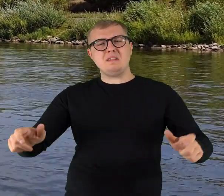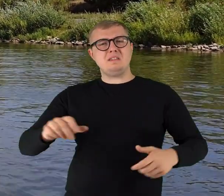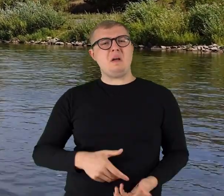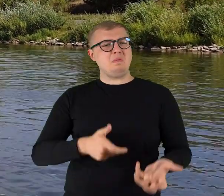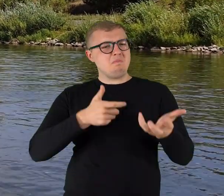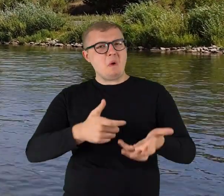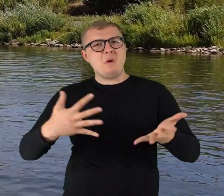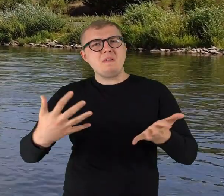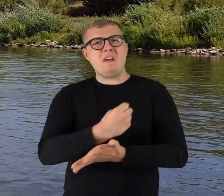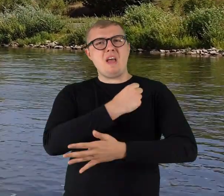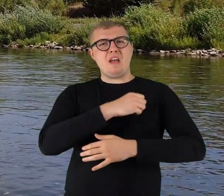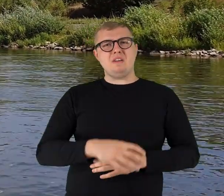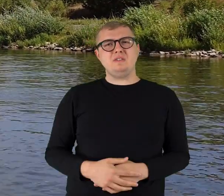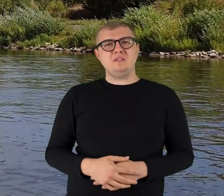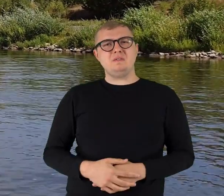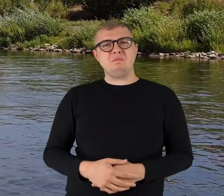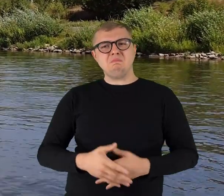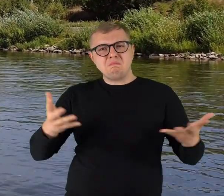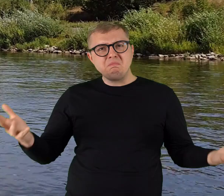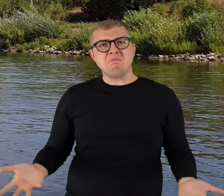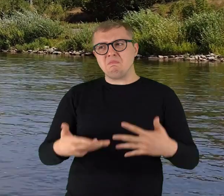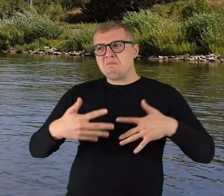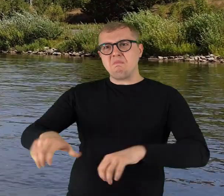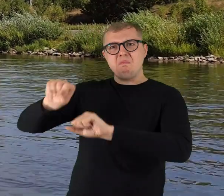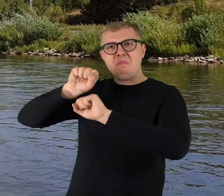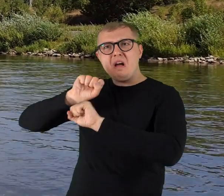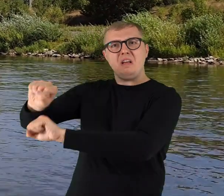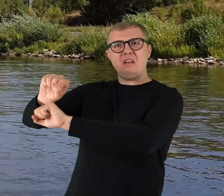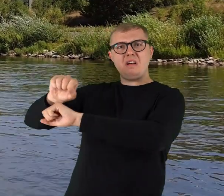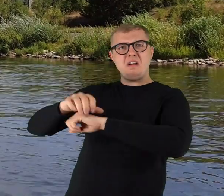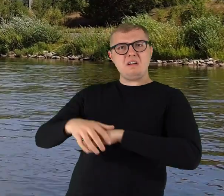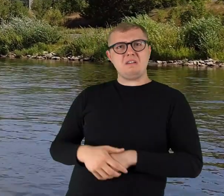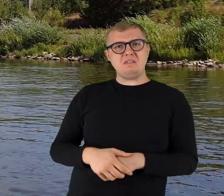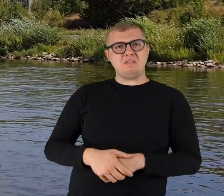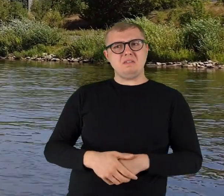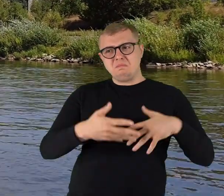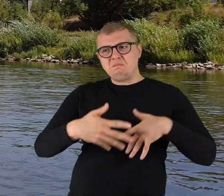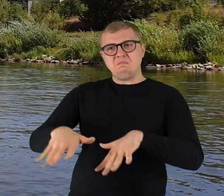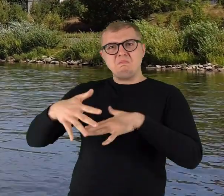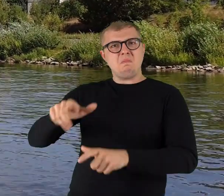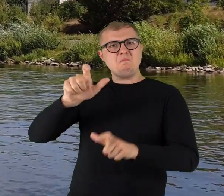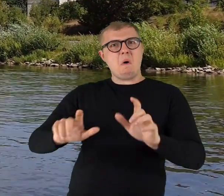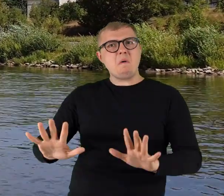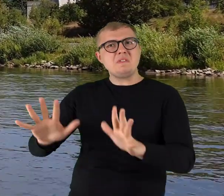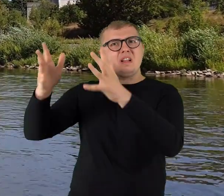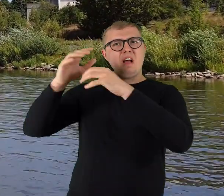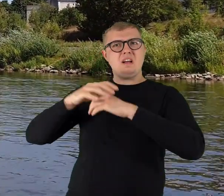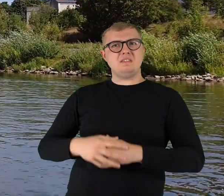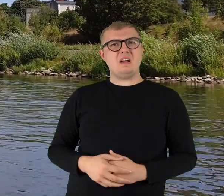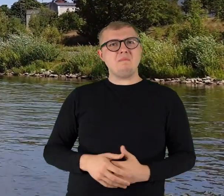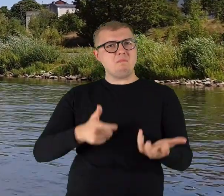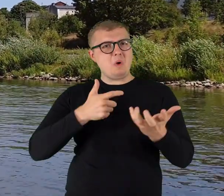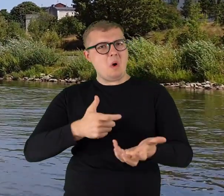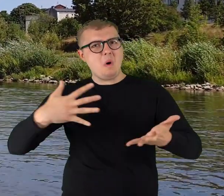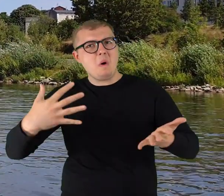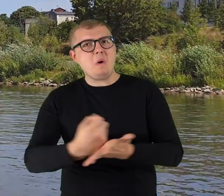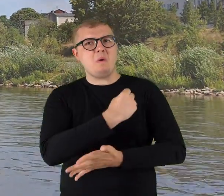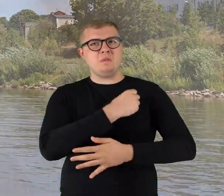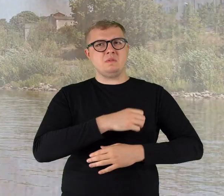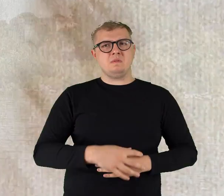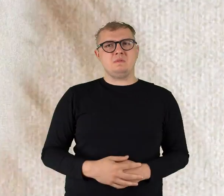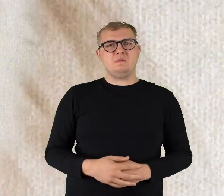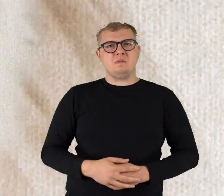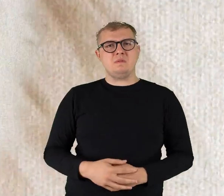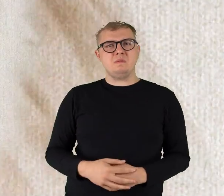za broń Hej na barykady Druchy marsz powstańcy zuchy Hej za broń